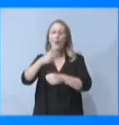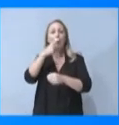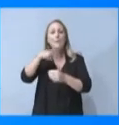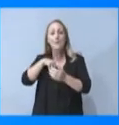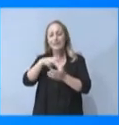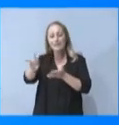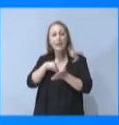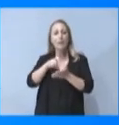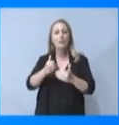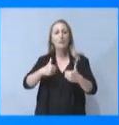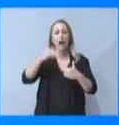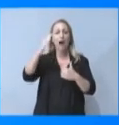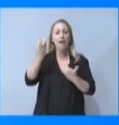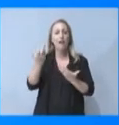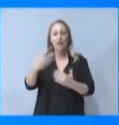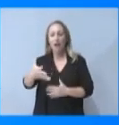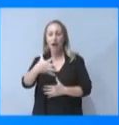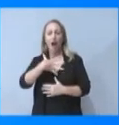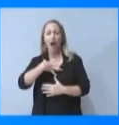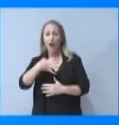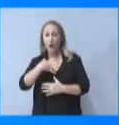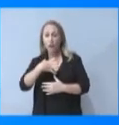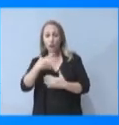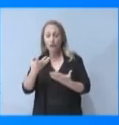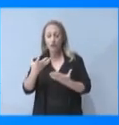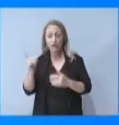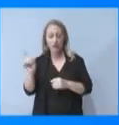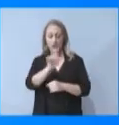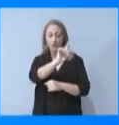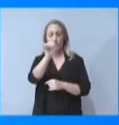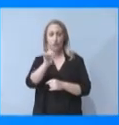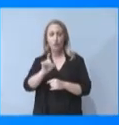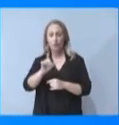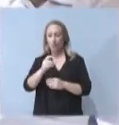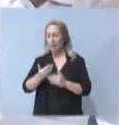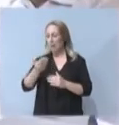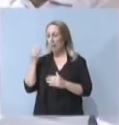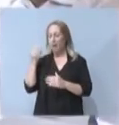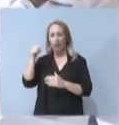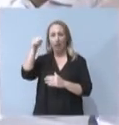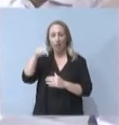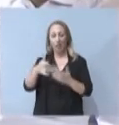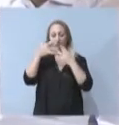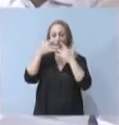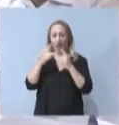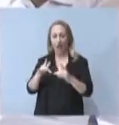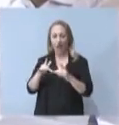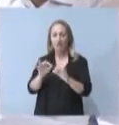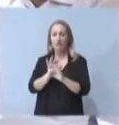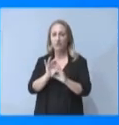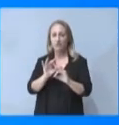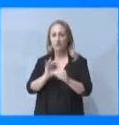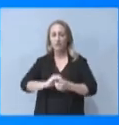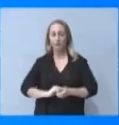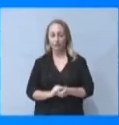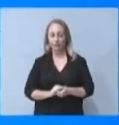αντιμετώπιση της ακρίβειας, στα οποία περιλαμβάνεται η δημιουργία ειδικού ταμείου ενεργειακής μετάβασης, το οποίο θα καλύπτει τουλάχιστον